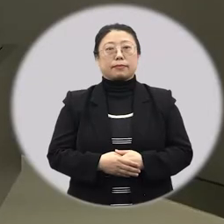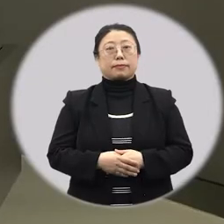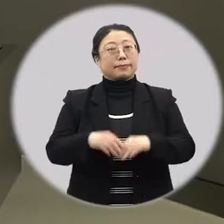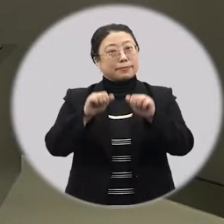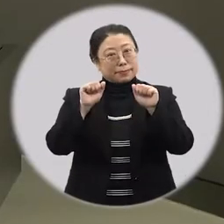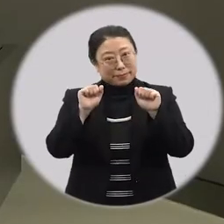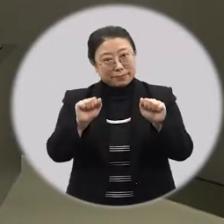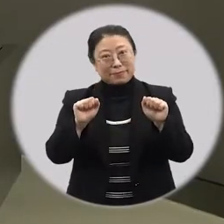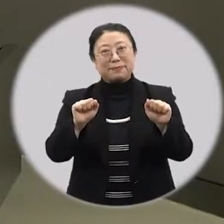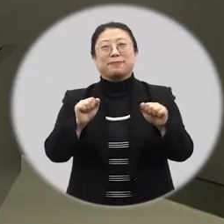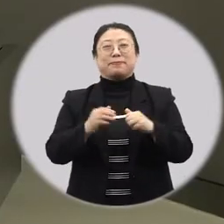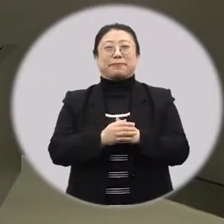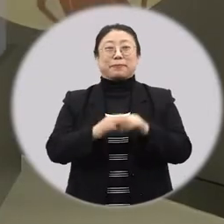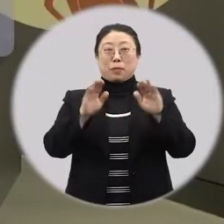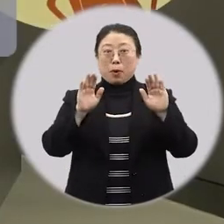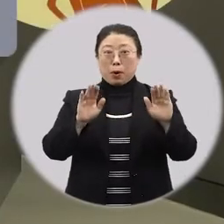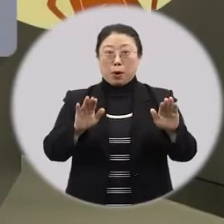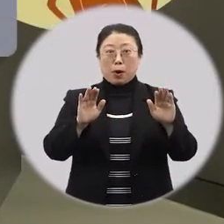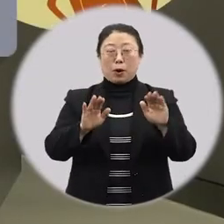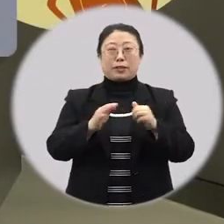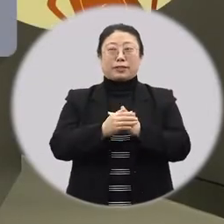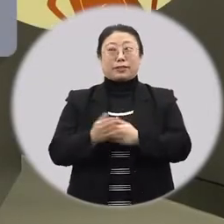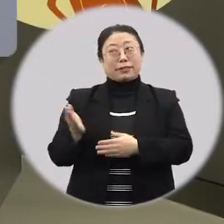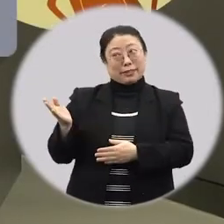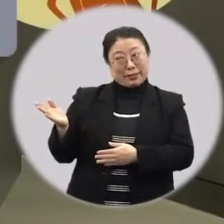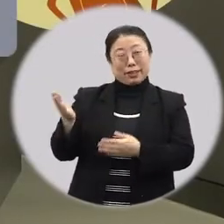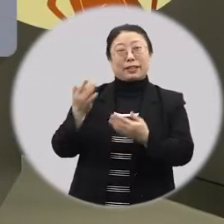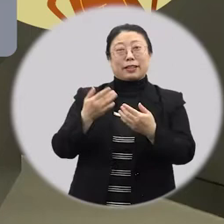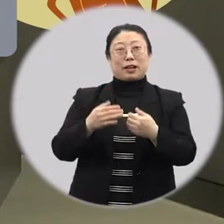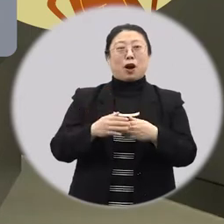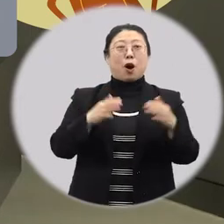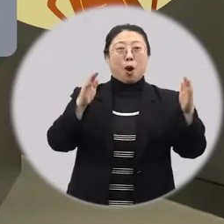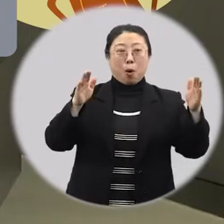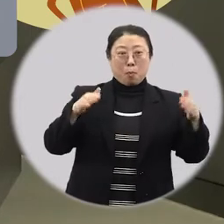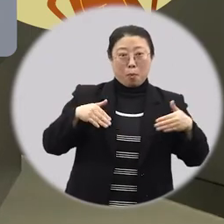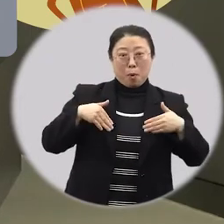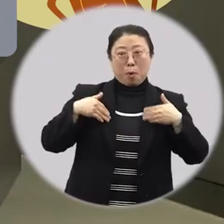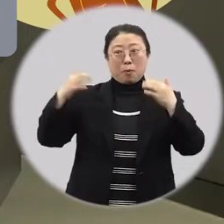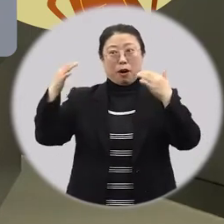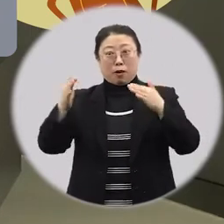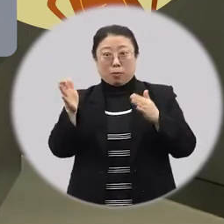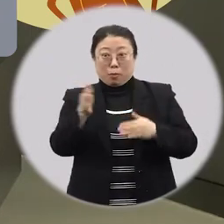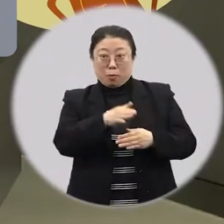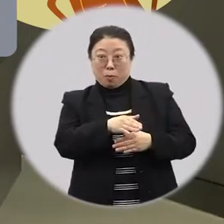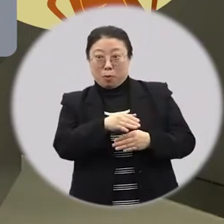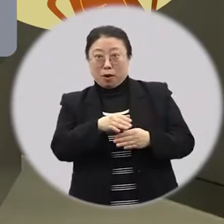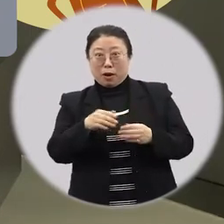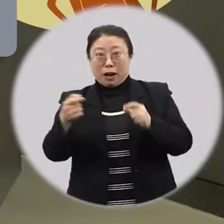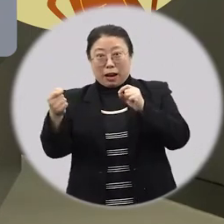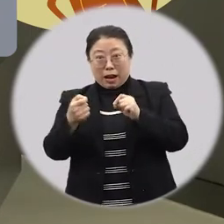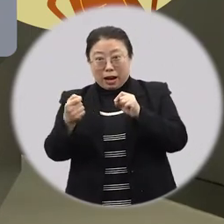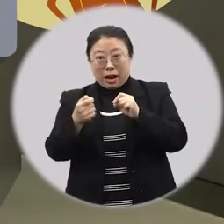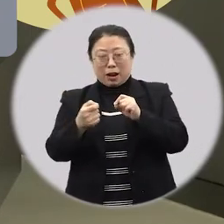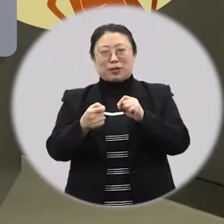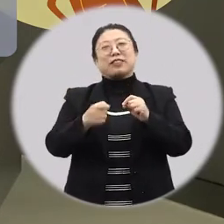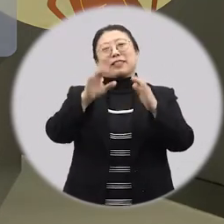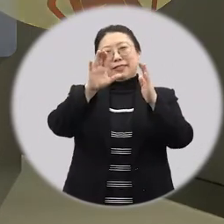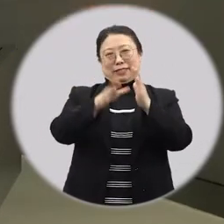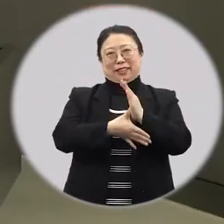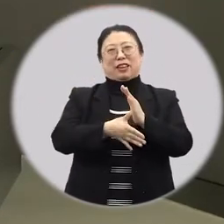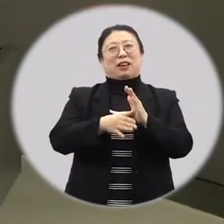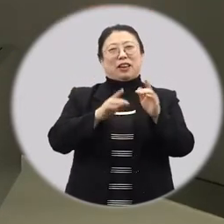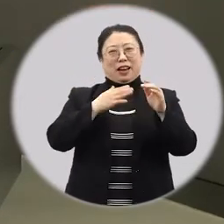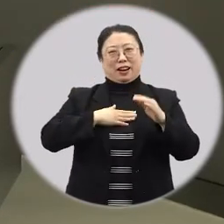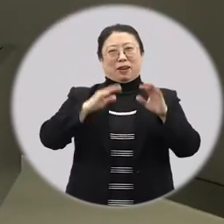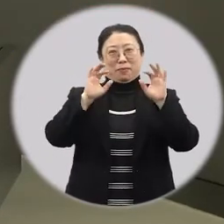안녕하세요. 오늘은 장생이와 봄에서 여름으로 넘어가는 시기에 맞이하는 명절에 대해 얘기해 볼게요.